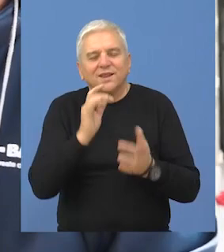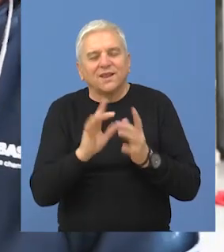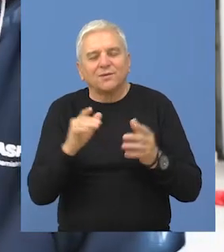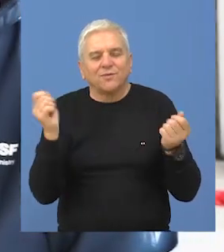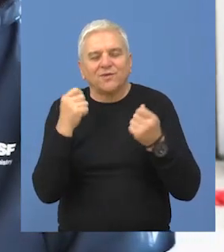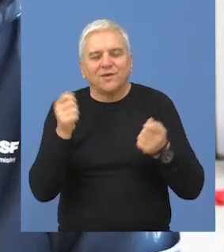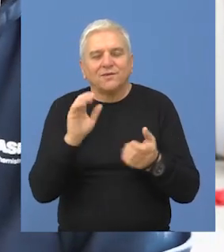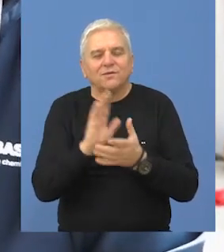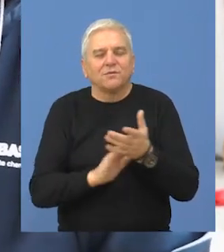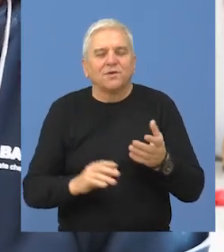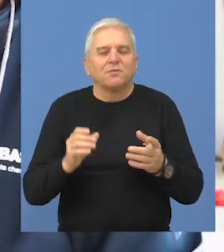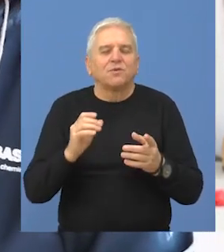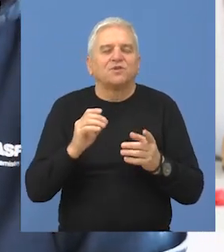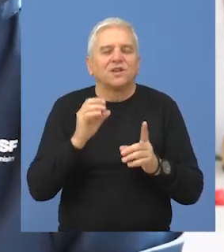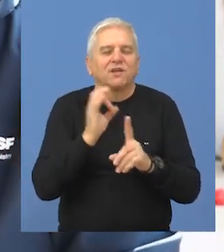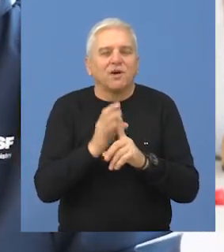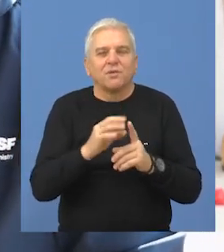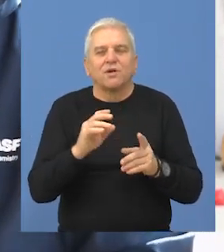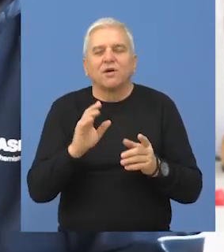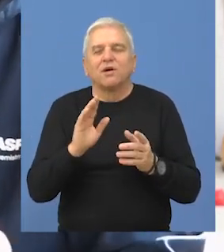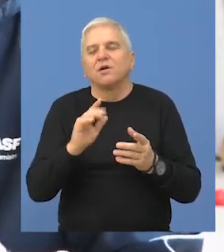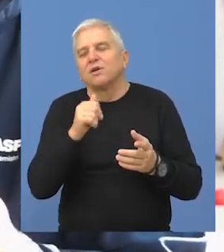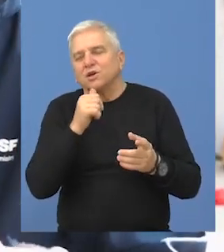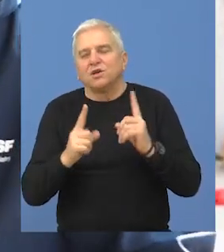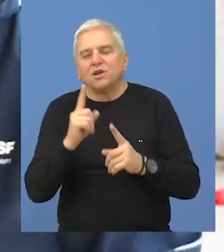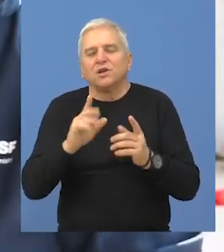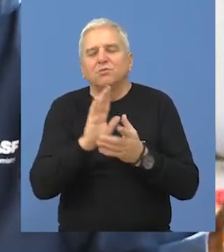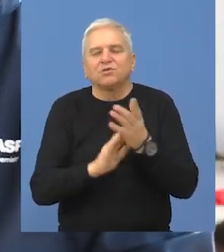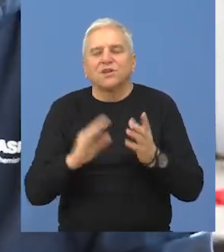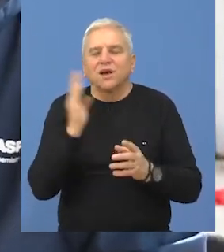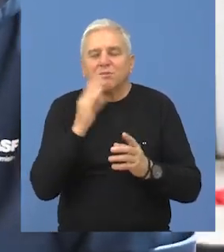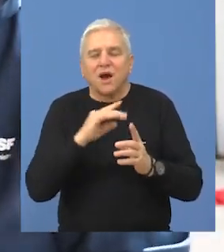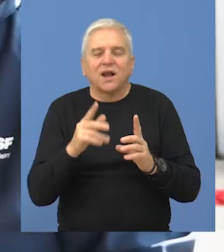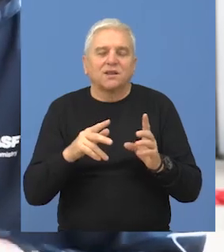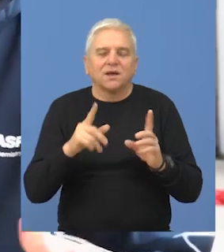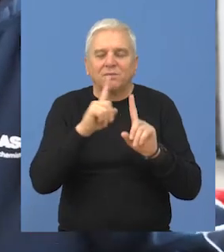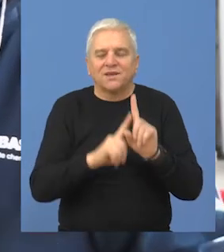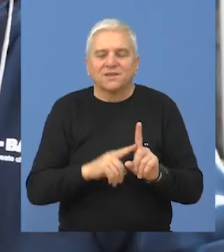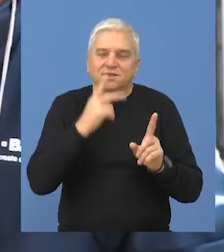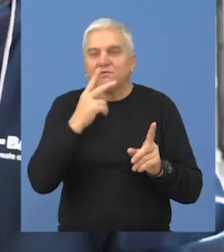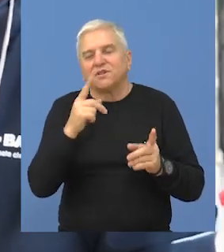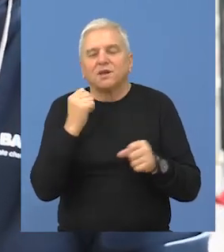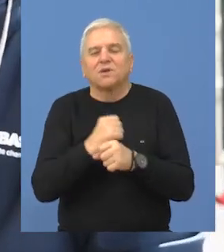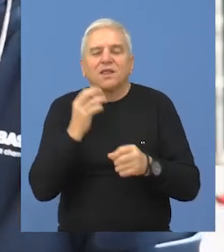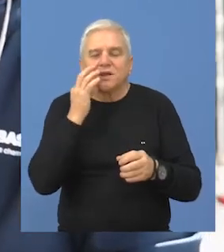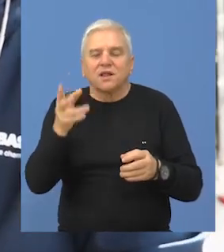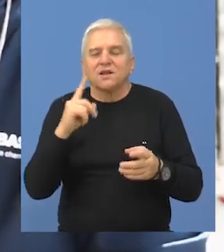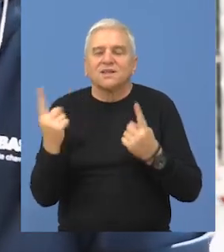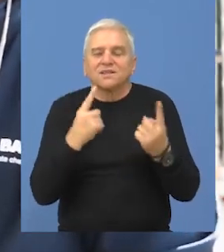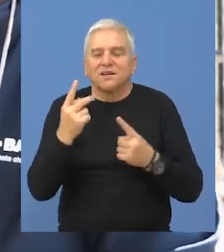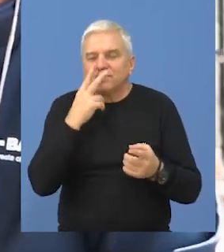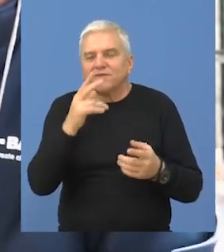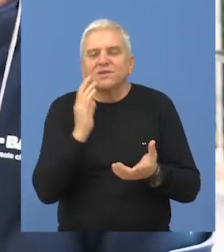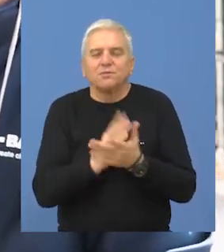biti krajem februara ili početkom marta, znači odredit ćemo tu jednu subotu koja će biti ili zavisi od radnog dana, sve zavisi šta će, ali